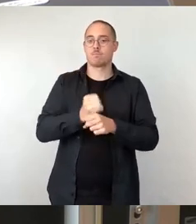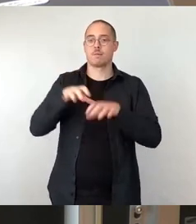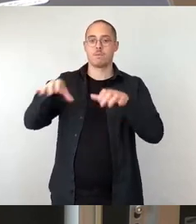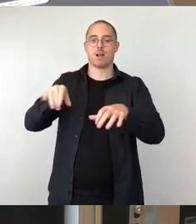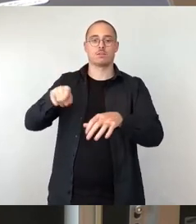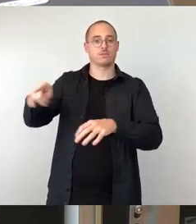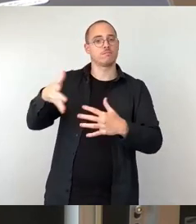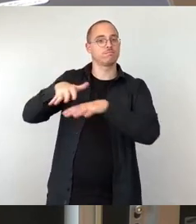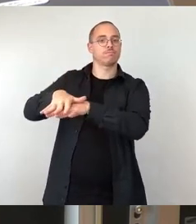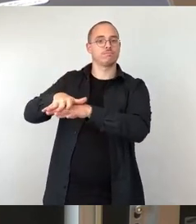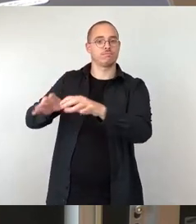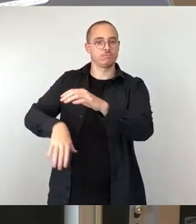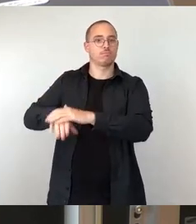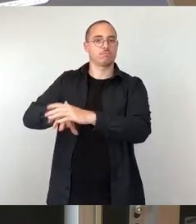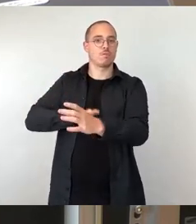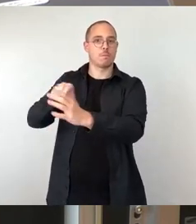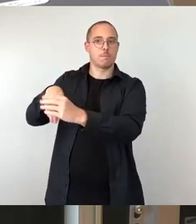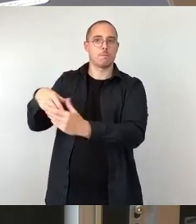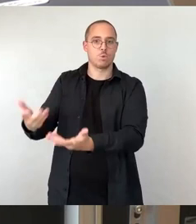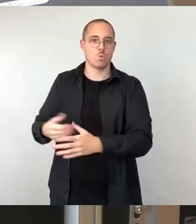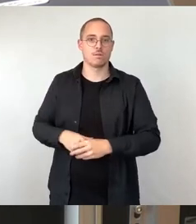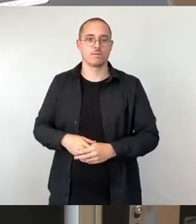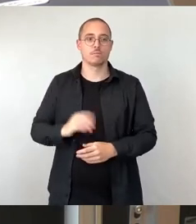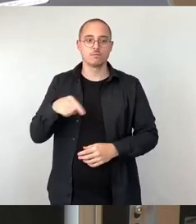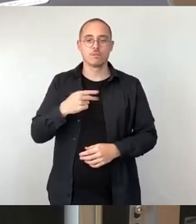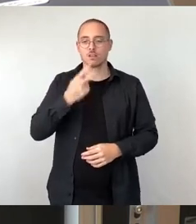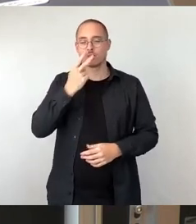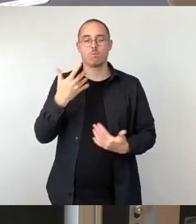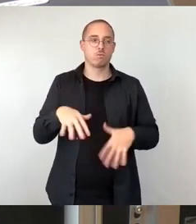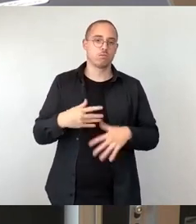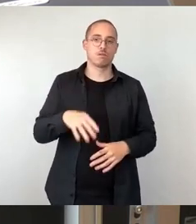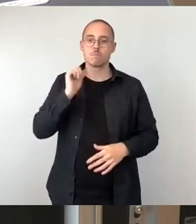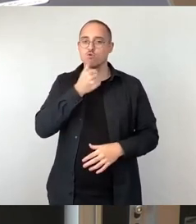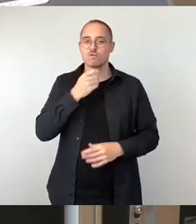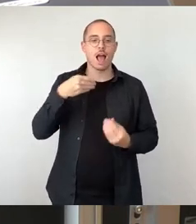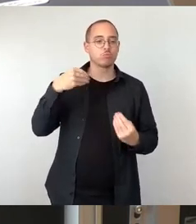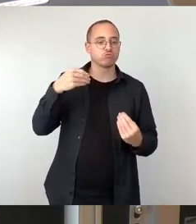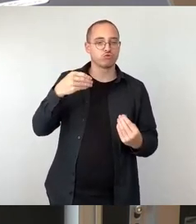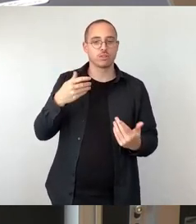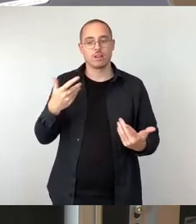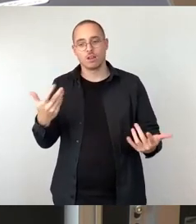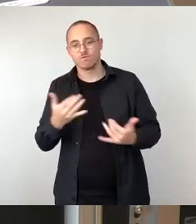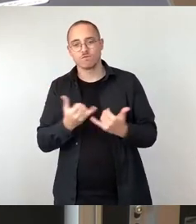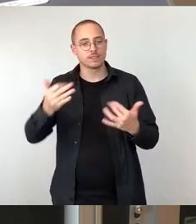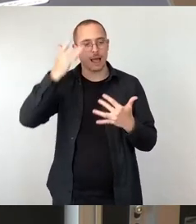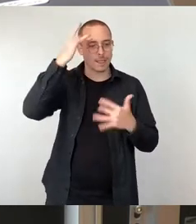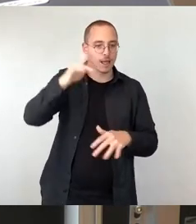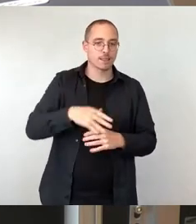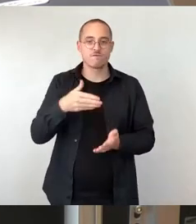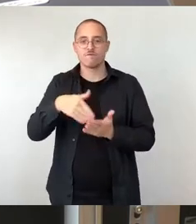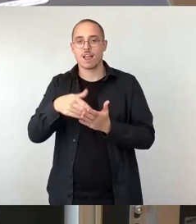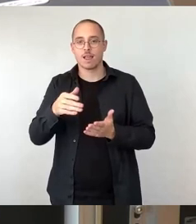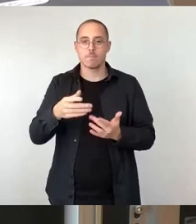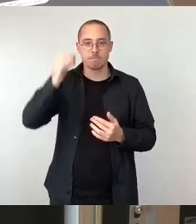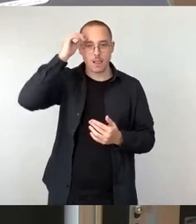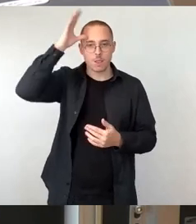der Fragestellung, Anerkennung von Berufsabschlüssen, Möglichkeiten von Aus und Weiterbildungen. All das muss angegangen werden.